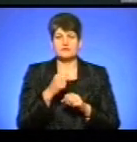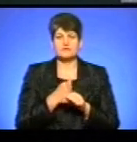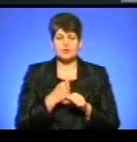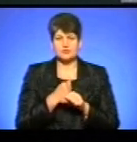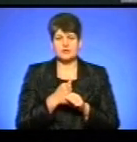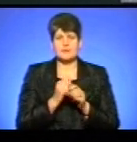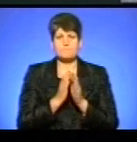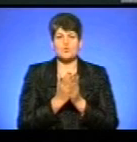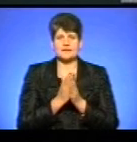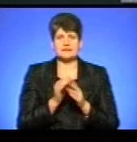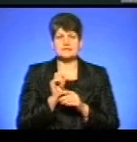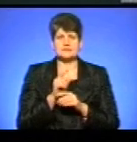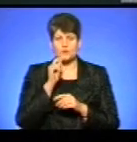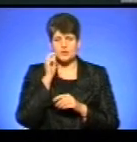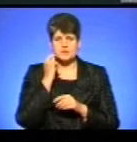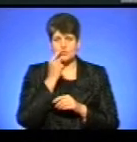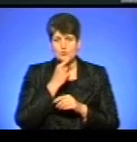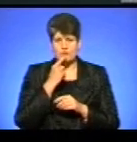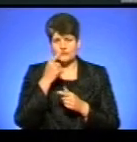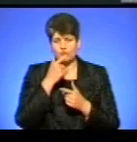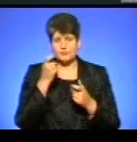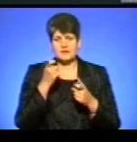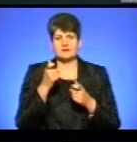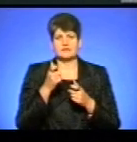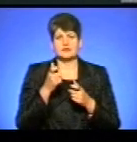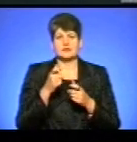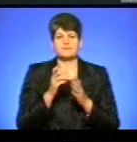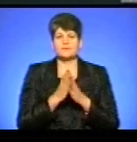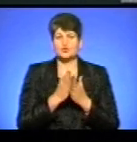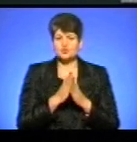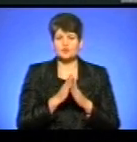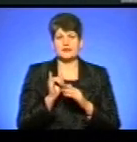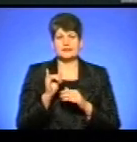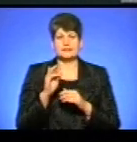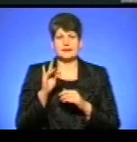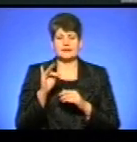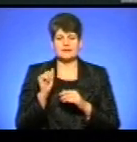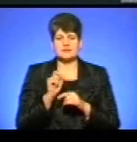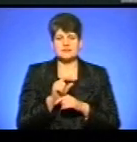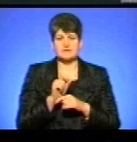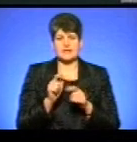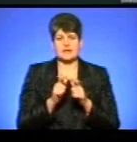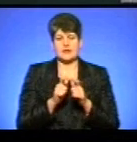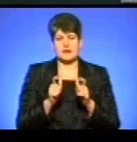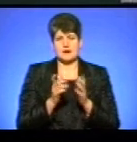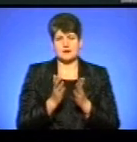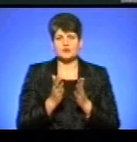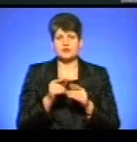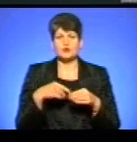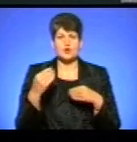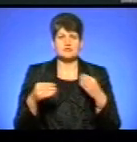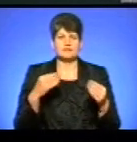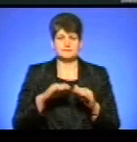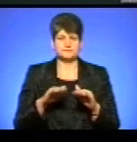буклети із завданнями з української мови, інформативні лінгвістичні брошури та інтерактивні завдання на картках. Їх роздавали школярам.